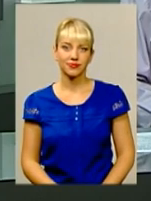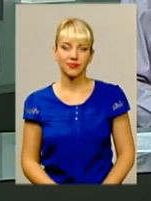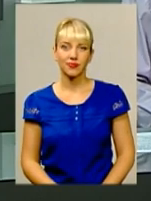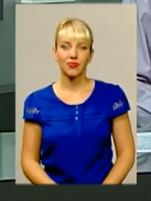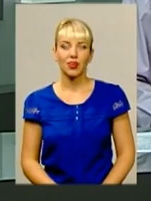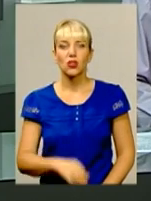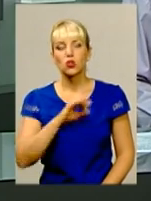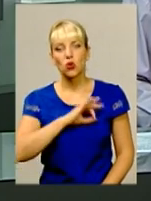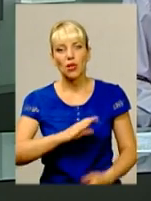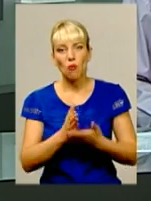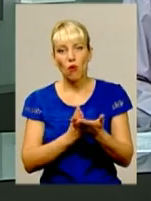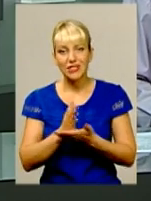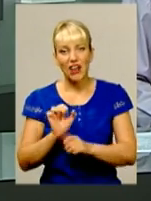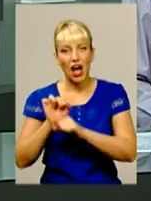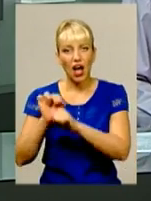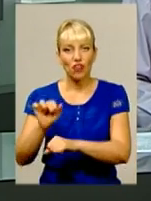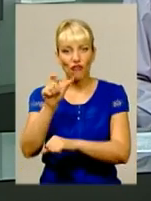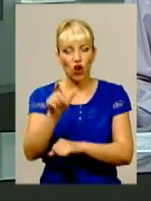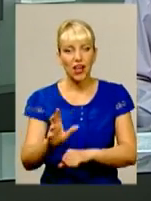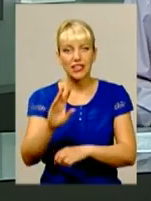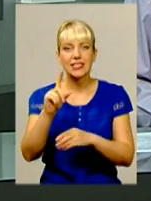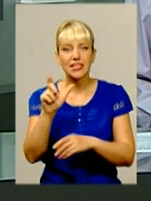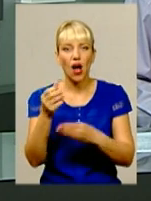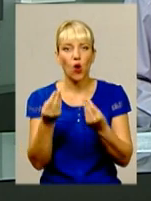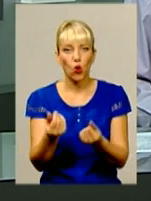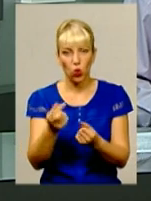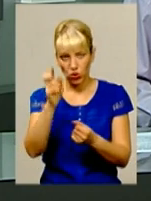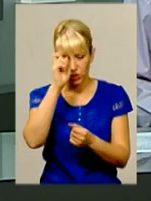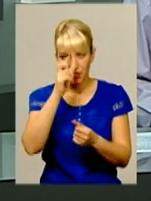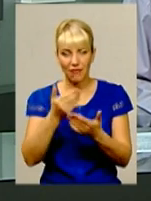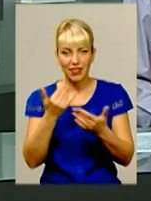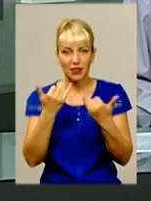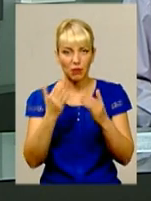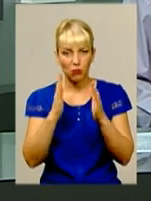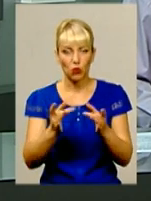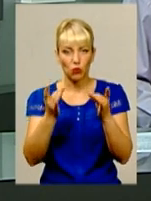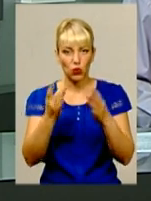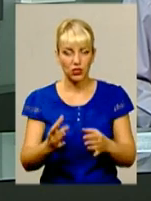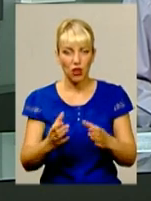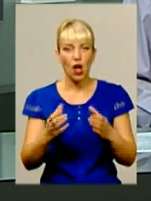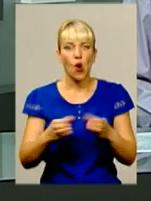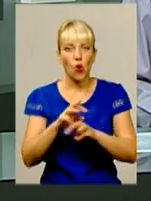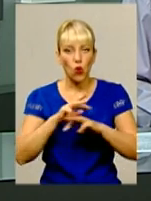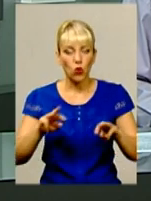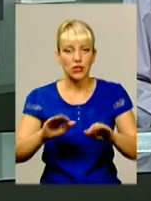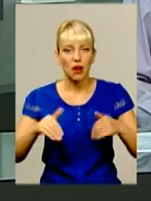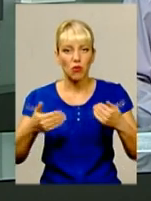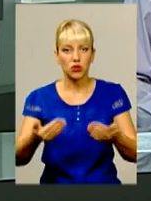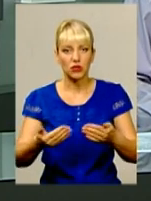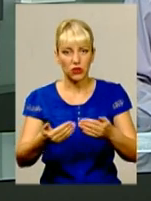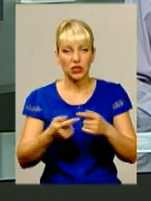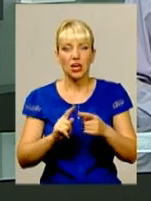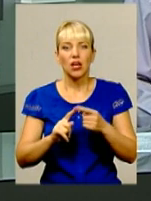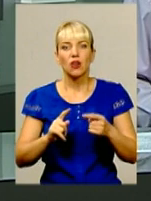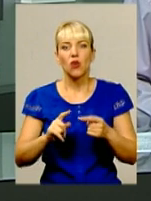Скористатись послугами адвоката за кошт держави відтепер стане простіше. В уряді запропонували розширити коло осіб, які